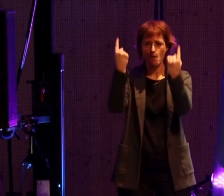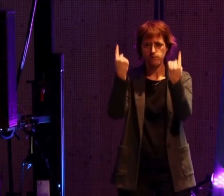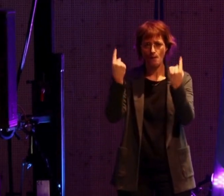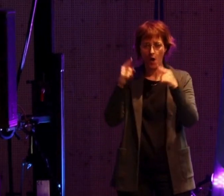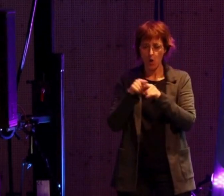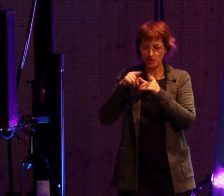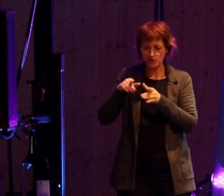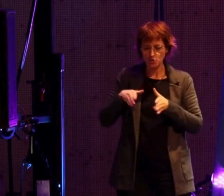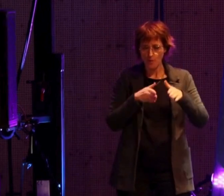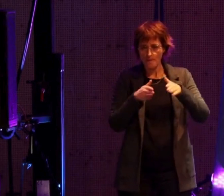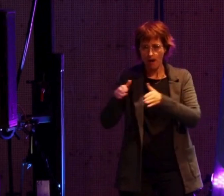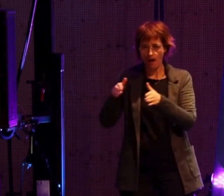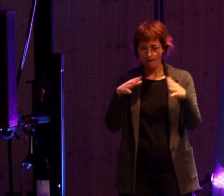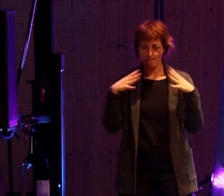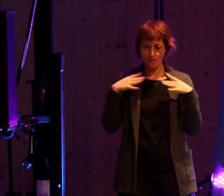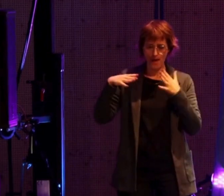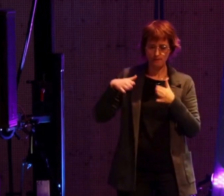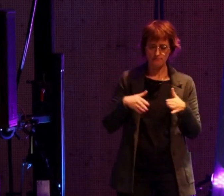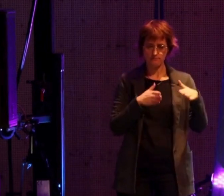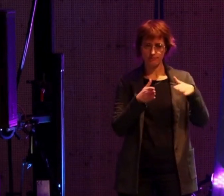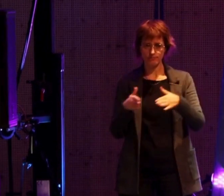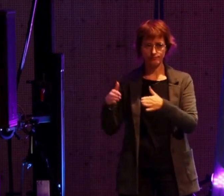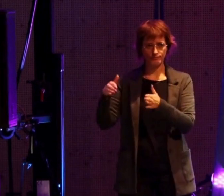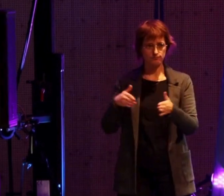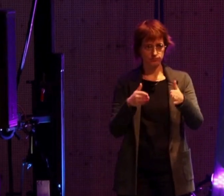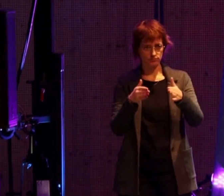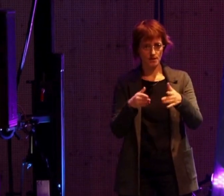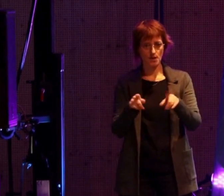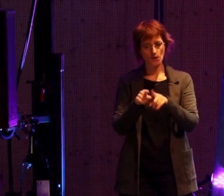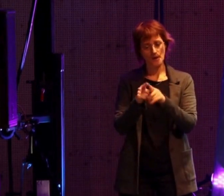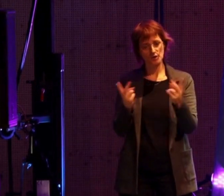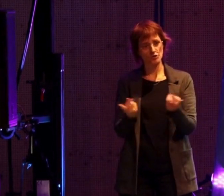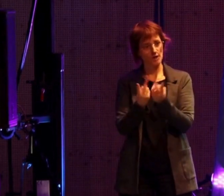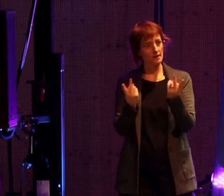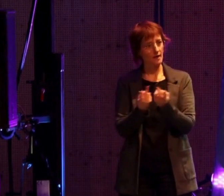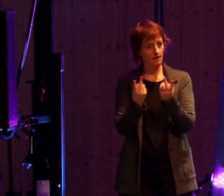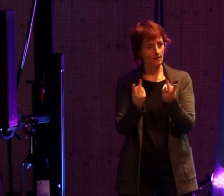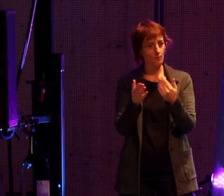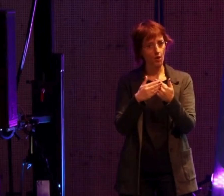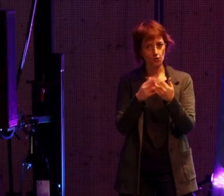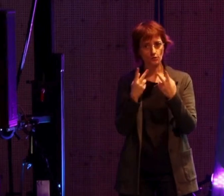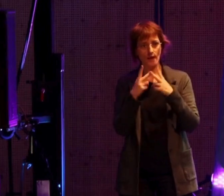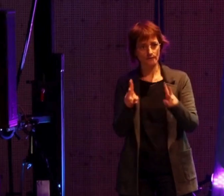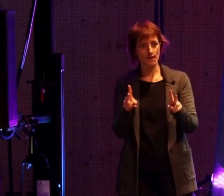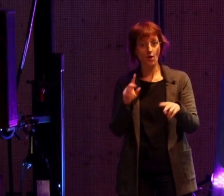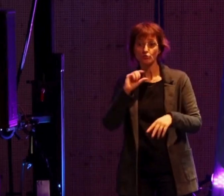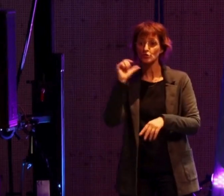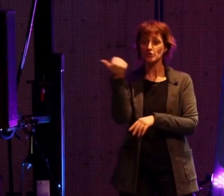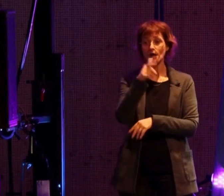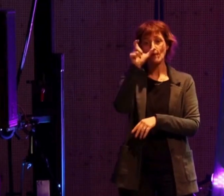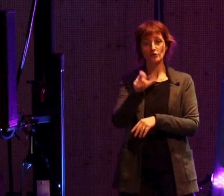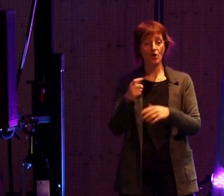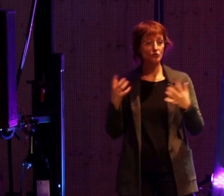cheminements qui vont être mis en œuvre et un parc urbain qui permettra à toutes les personnes qui